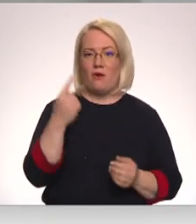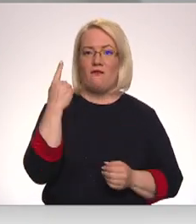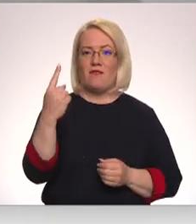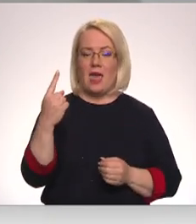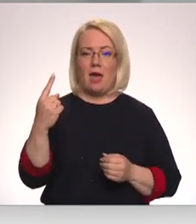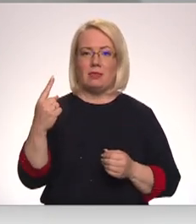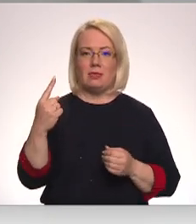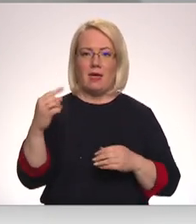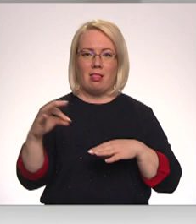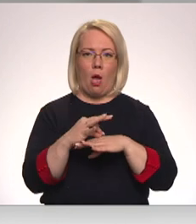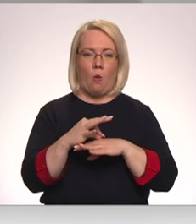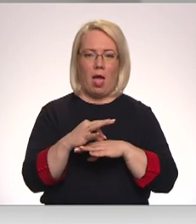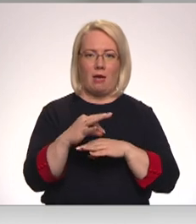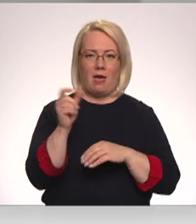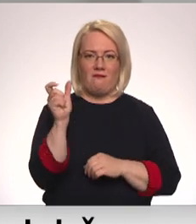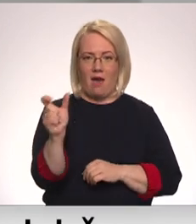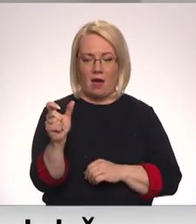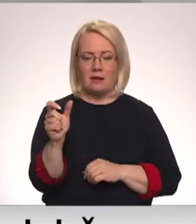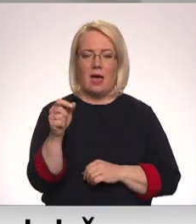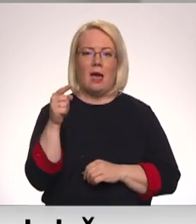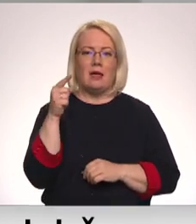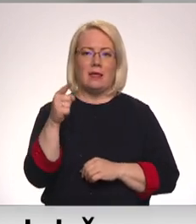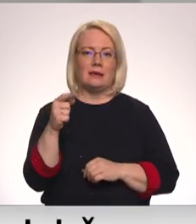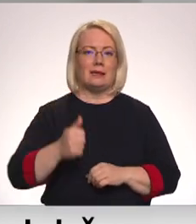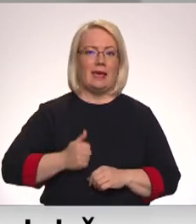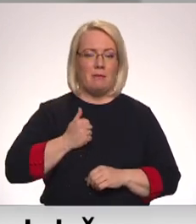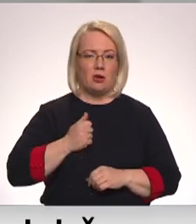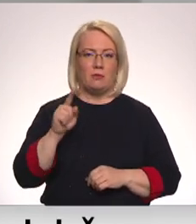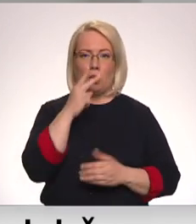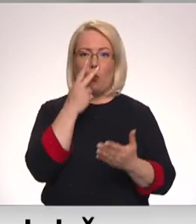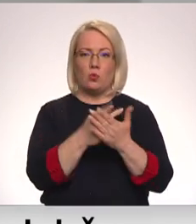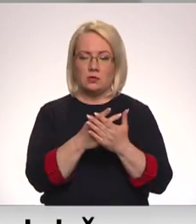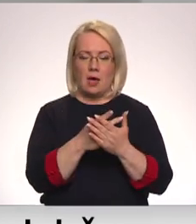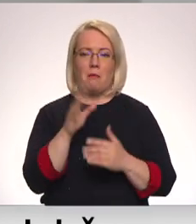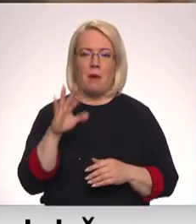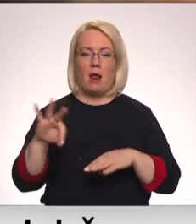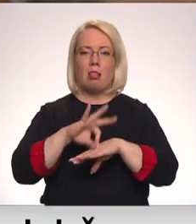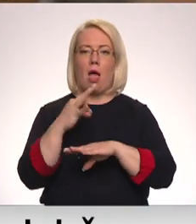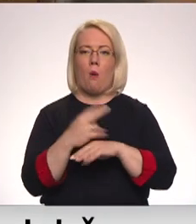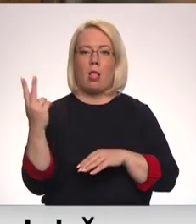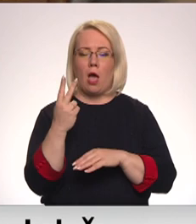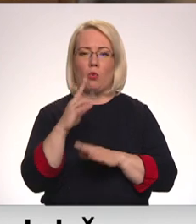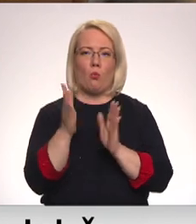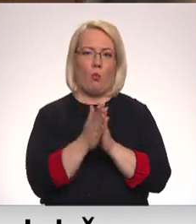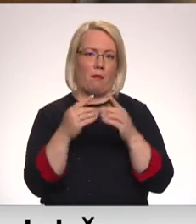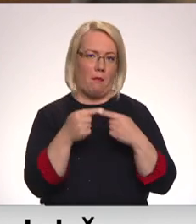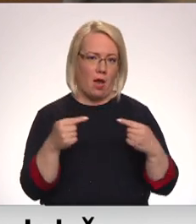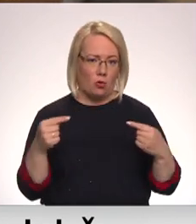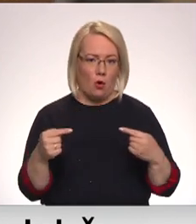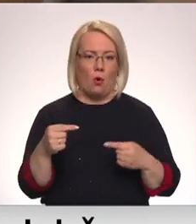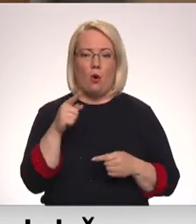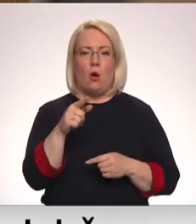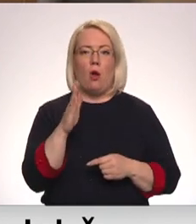vārda, neizslēdz to, ka šis īpašums ir uzskatāms par laulāto kopnā. Bonduris, šodien paziņāja par